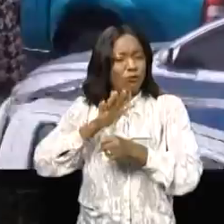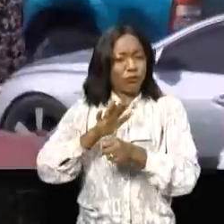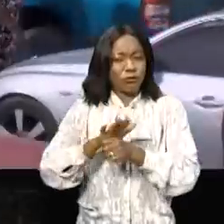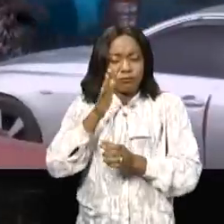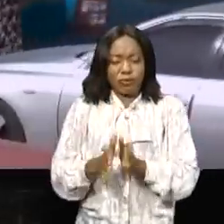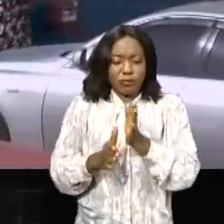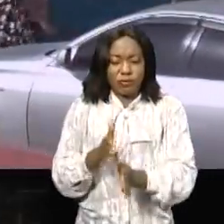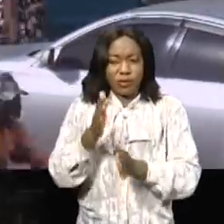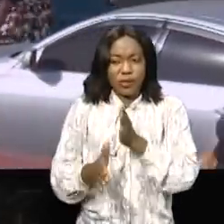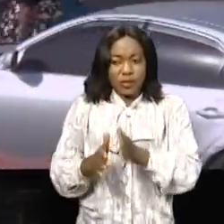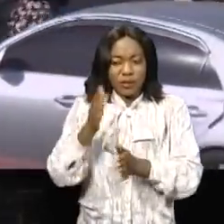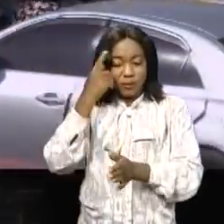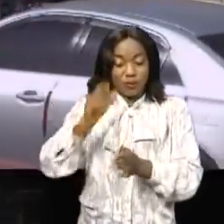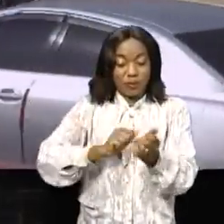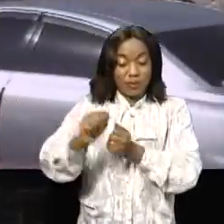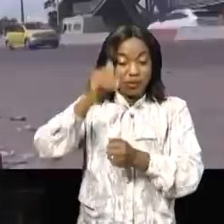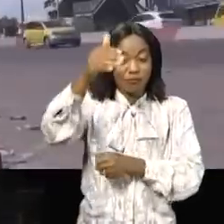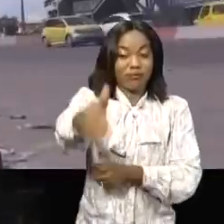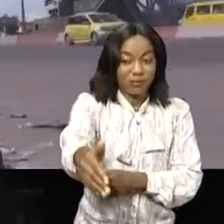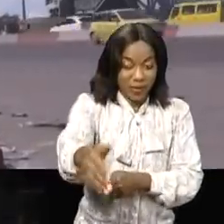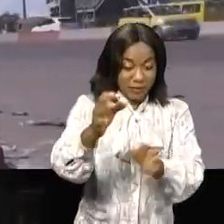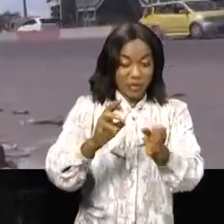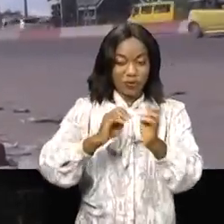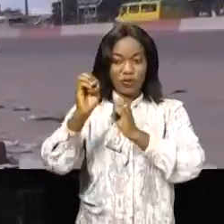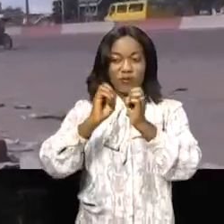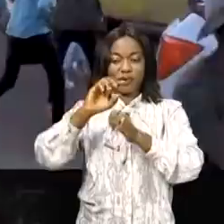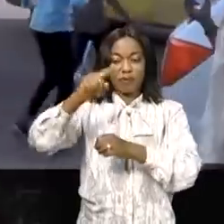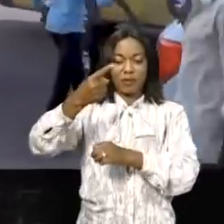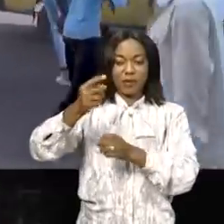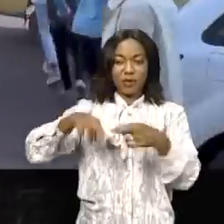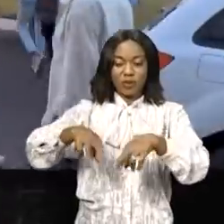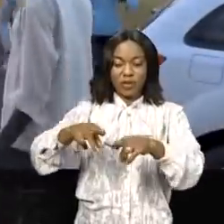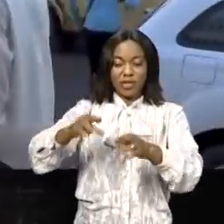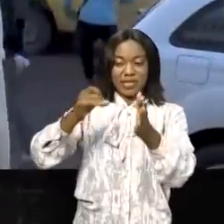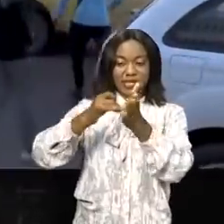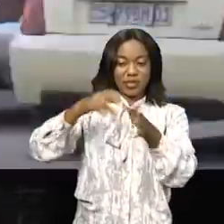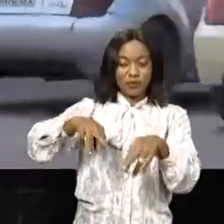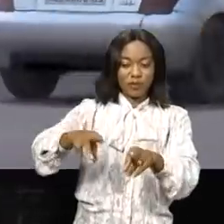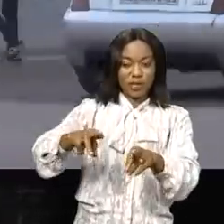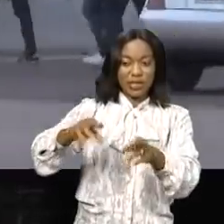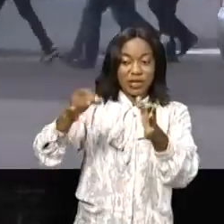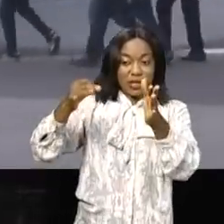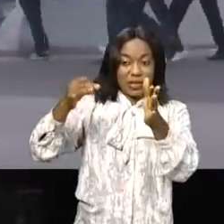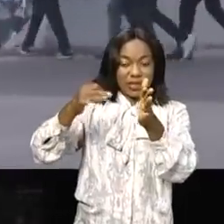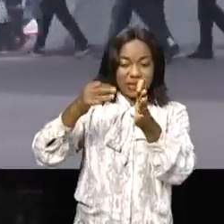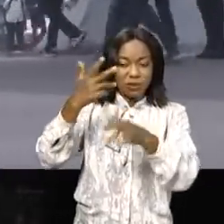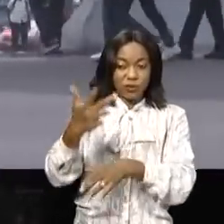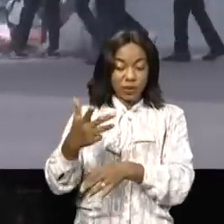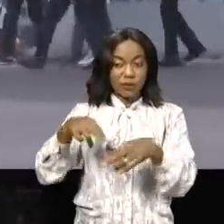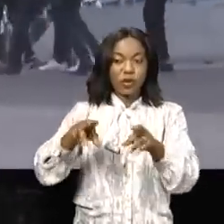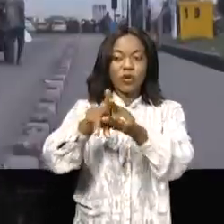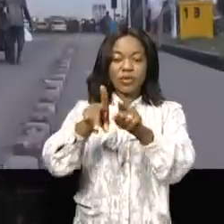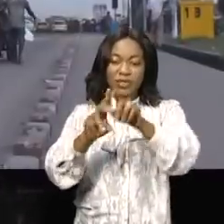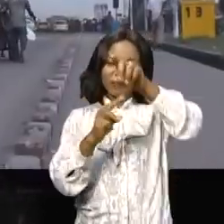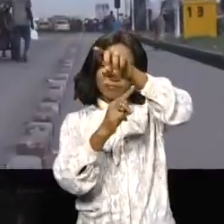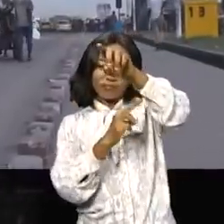en béton pour atteindre l'autre rive de la route. Au niveau de la première rue, septième rue, troisième rue et à Pascal, dans la commune de